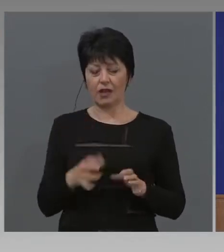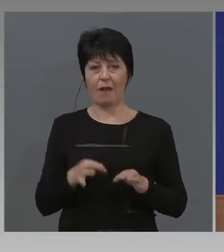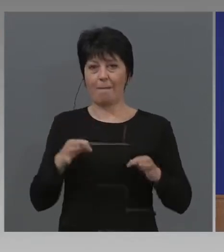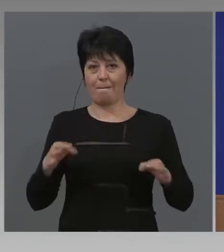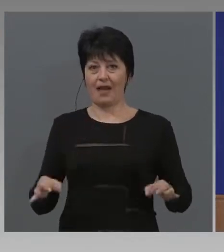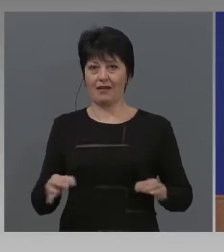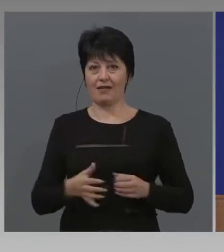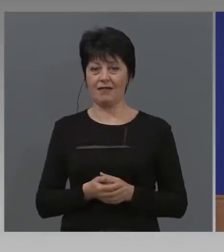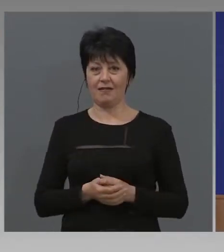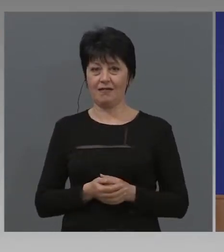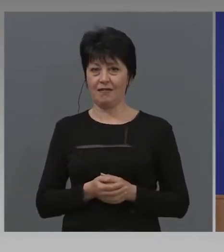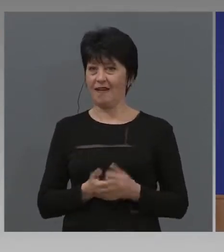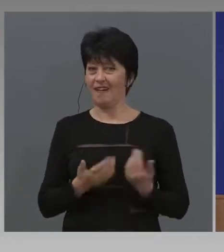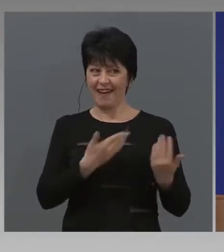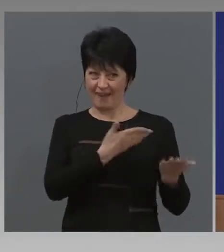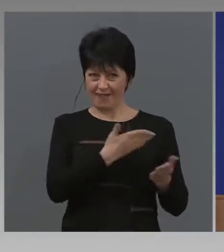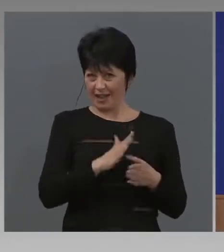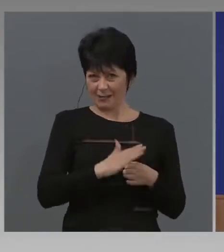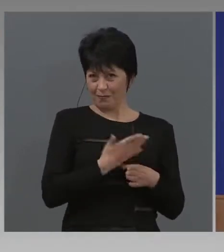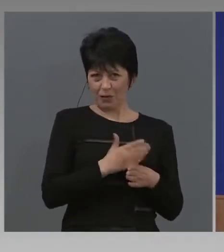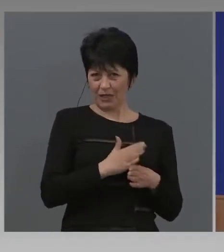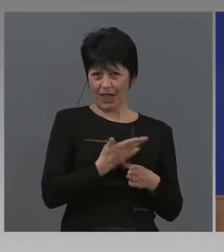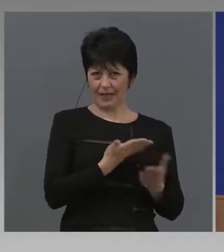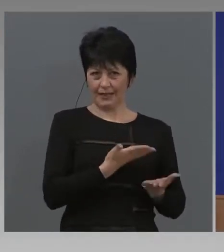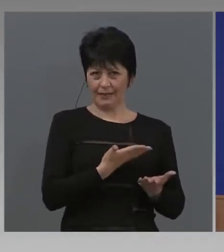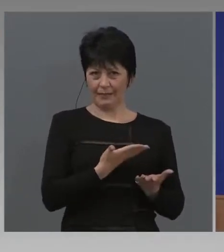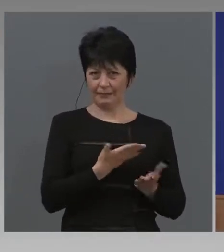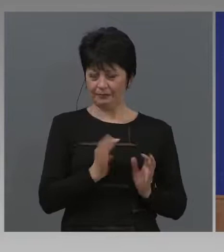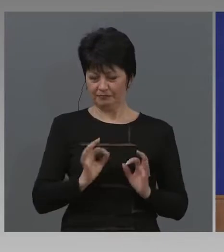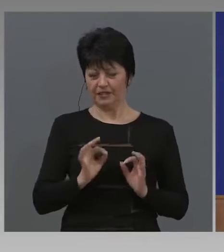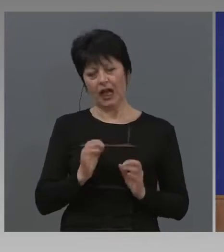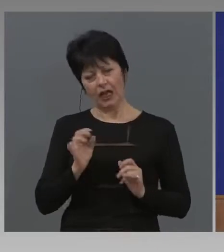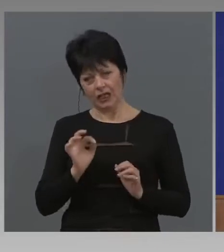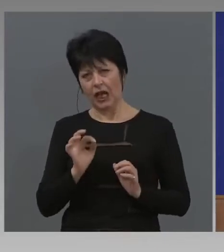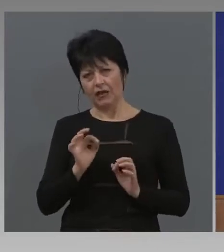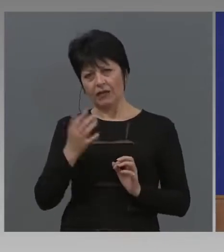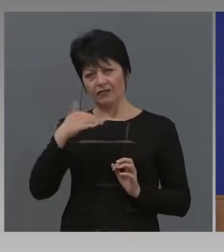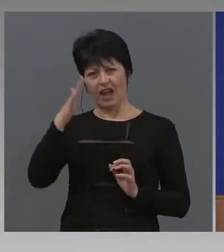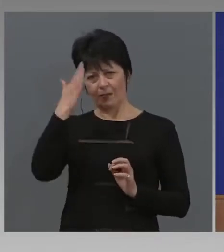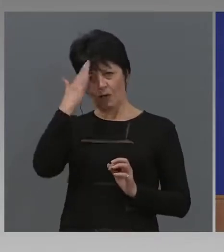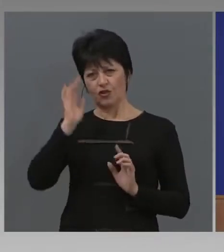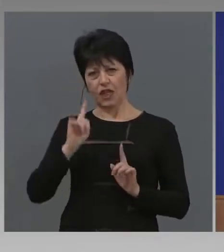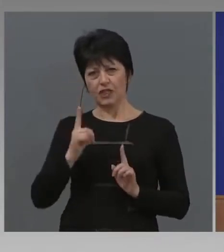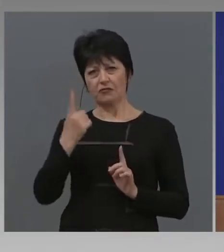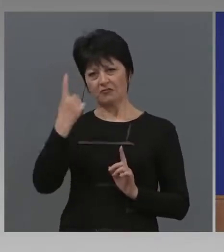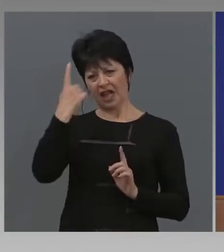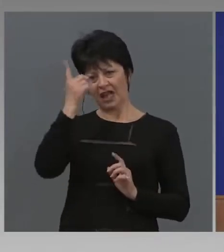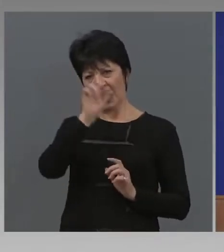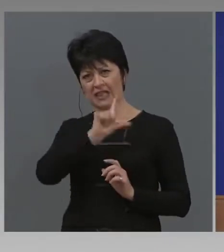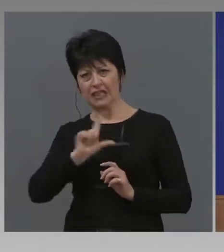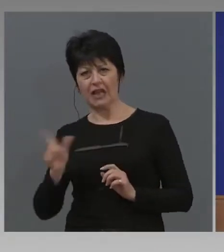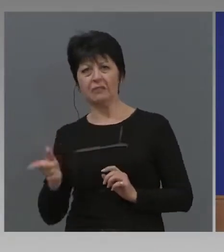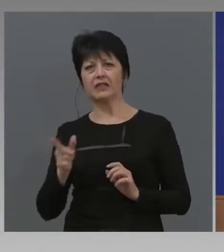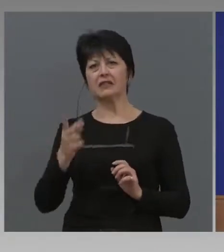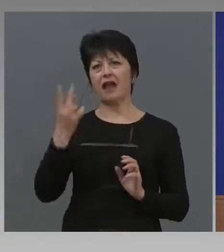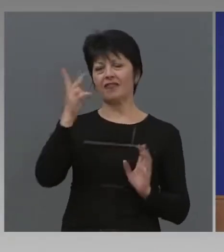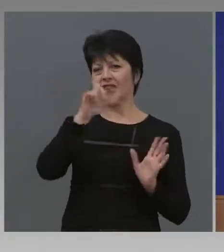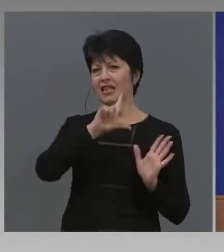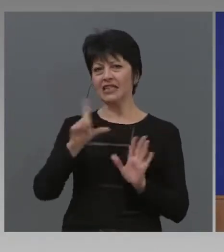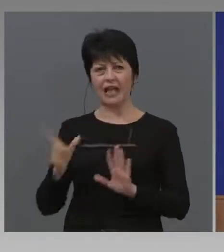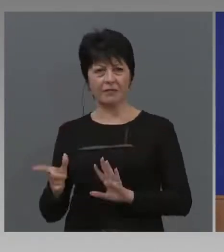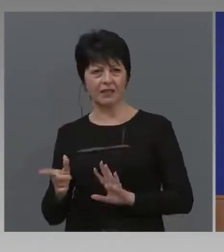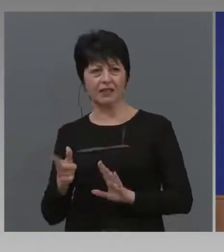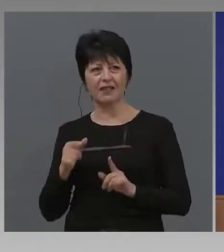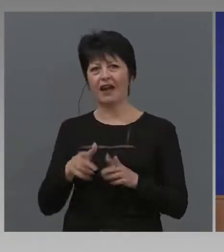Тя е по-честна от това, където се прави на една седмица, на две седмици, на една седмица и се